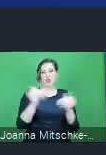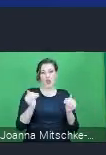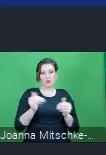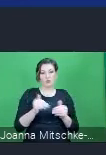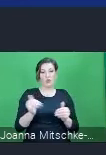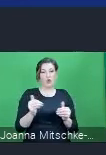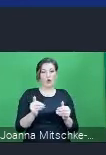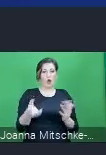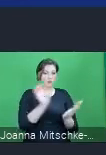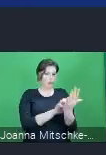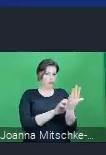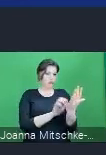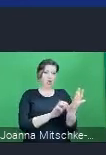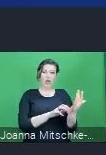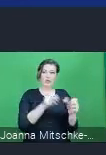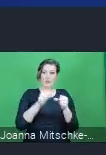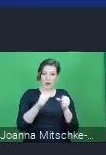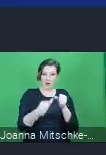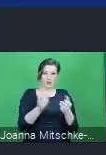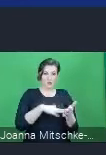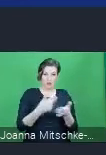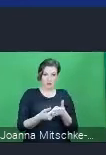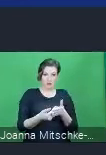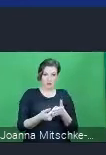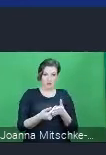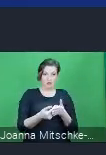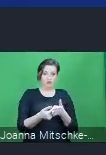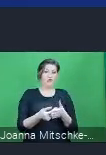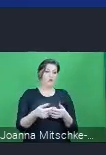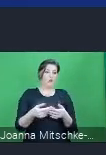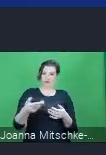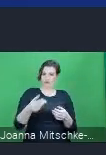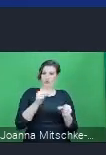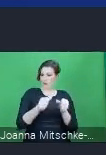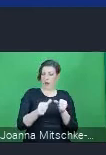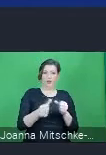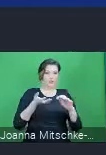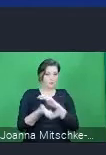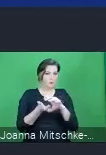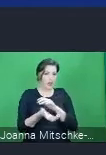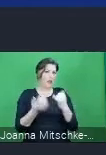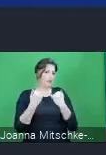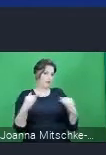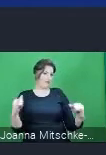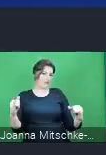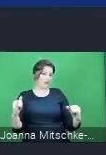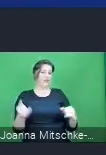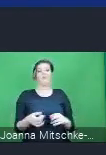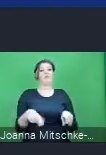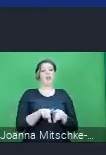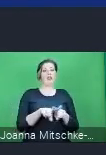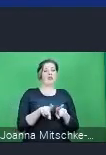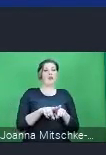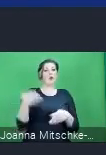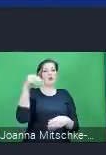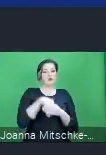przeglądy kominiarskie czy inwentaryzację budynku. Bardzo ważną też funkcją systemu będzie dostarczenie wiedzy na